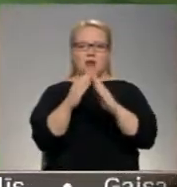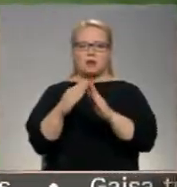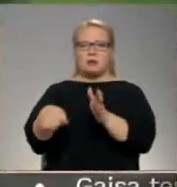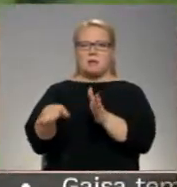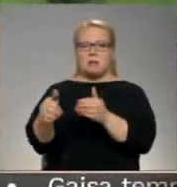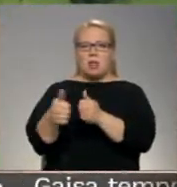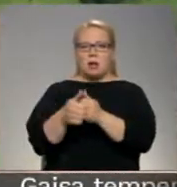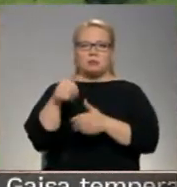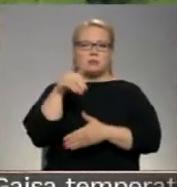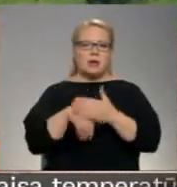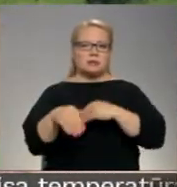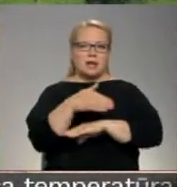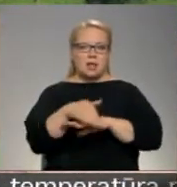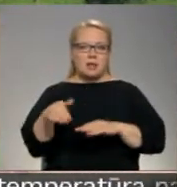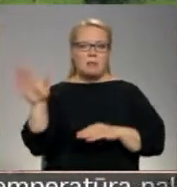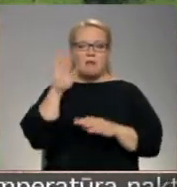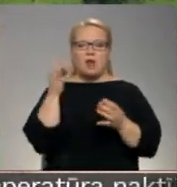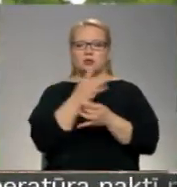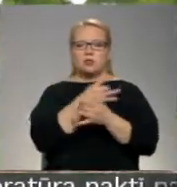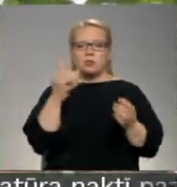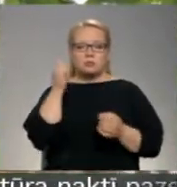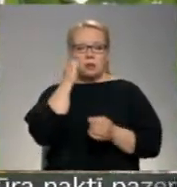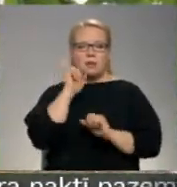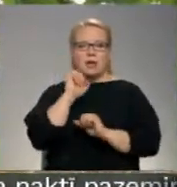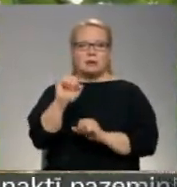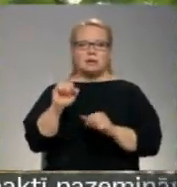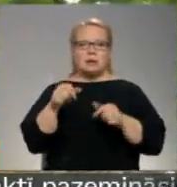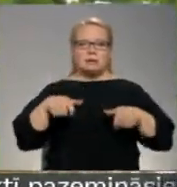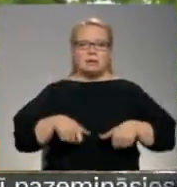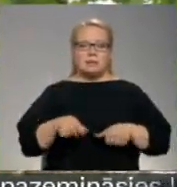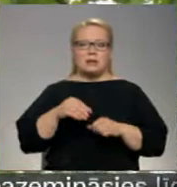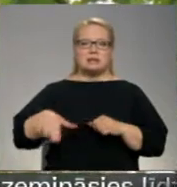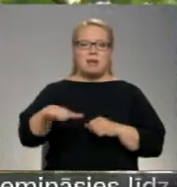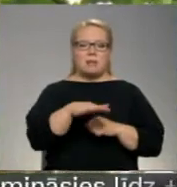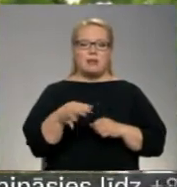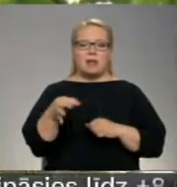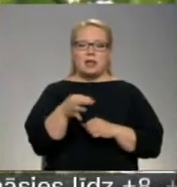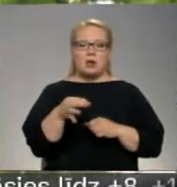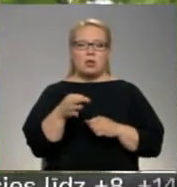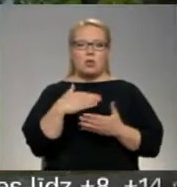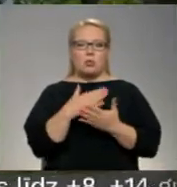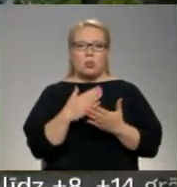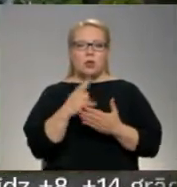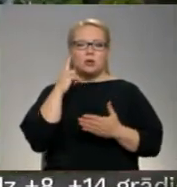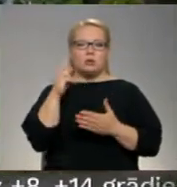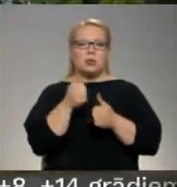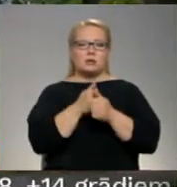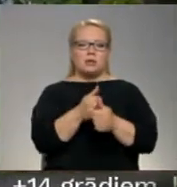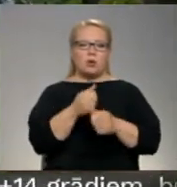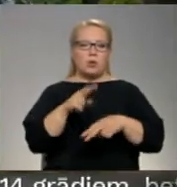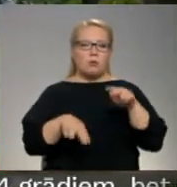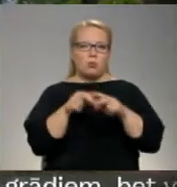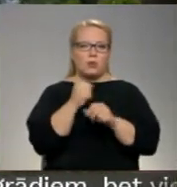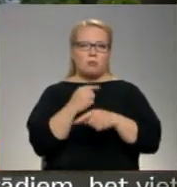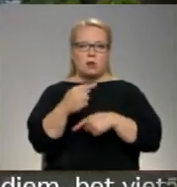pastielai. Savukārt valsts kultūras pieminē kļojas redzības inspekcijas Zemgalas reģionālā nodaļa, sola sakot līdzi būdarbu procesam un